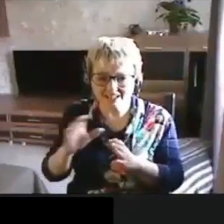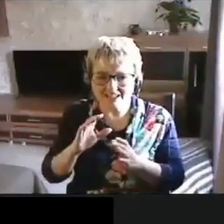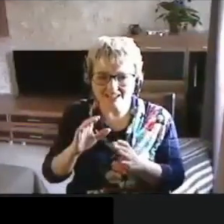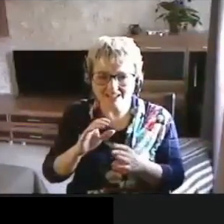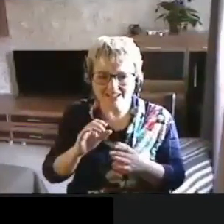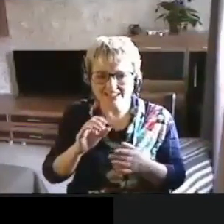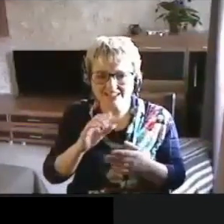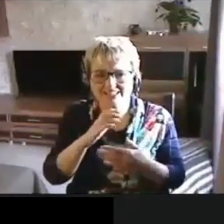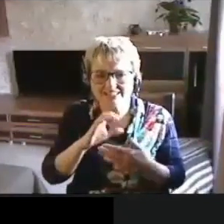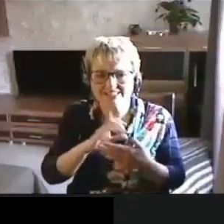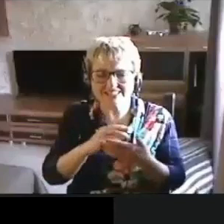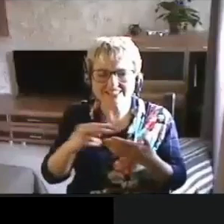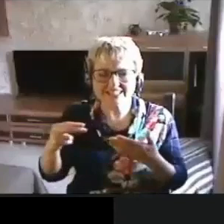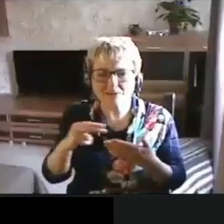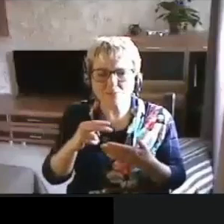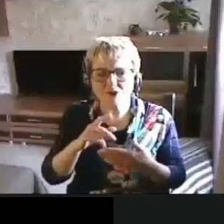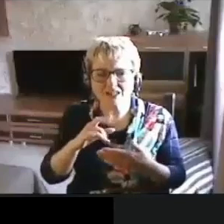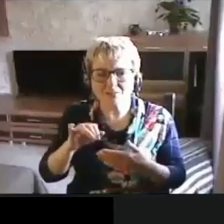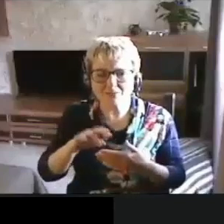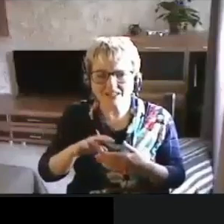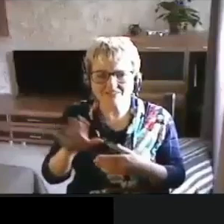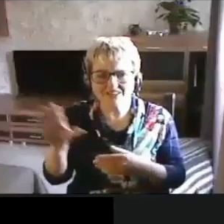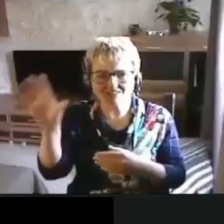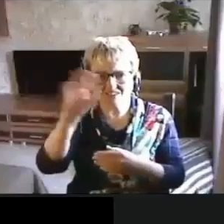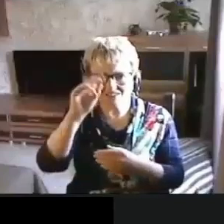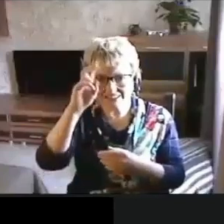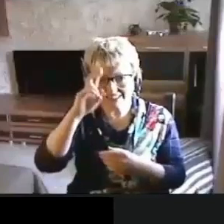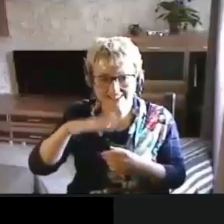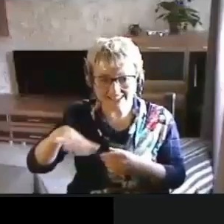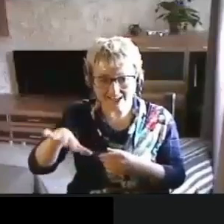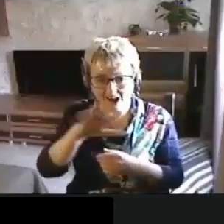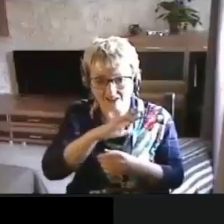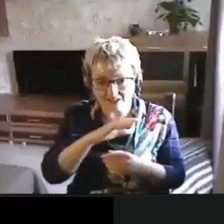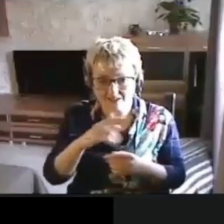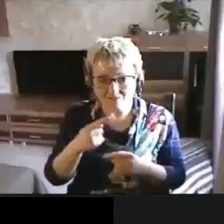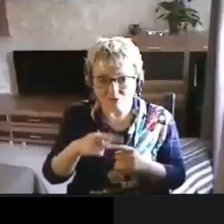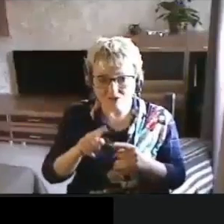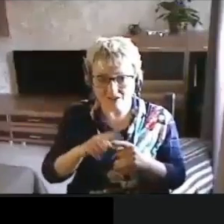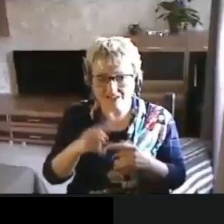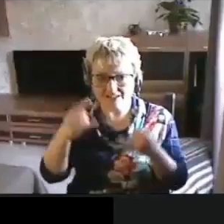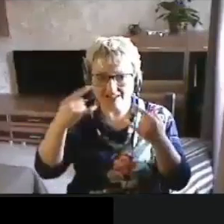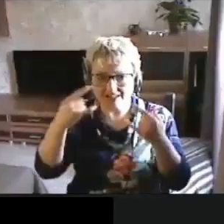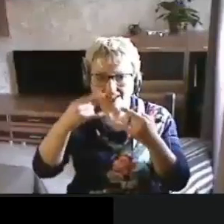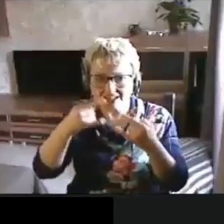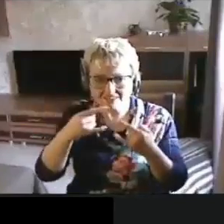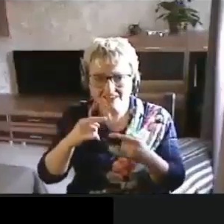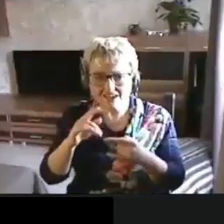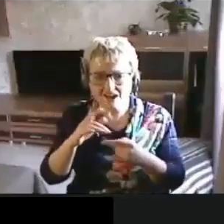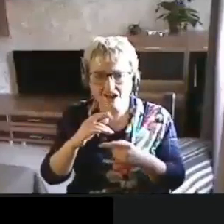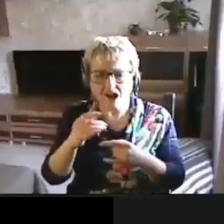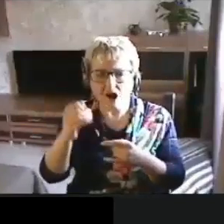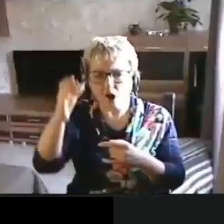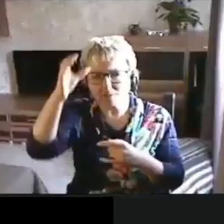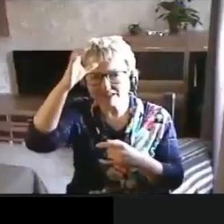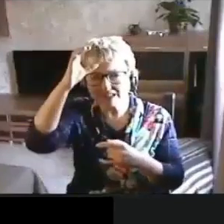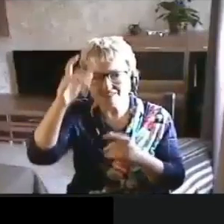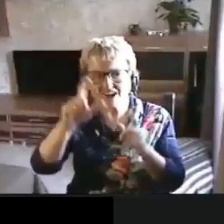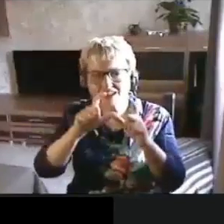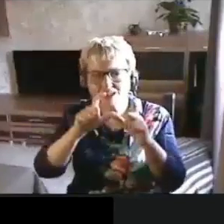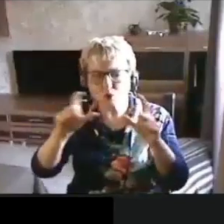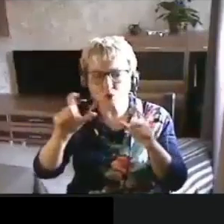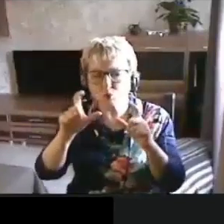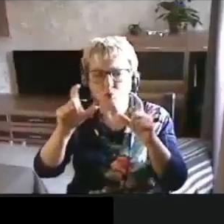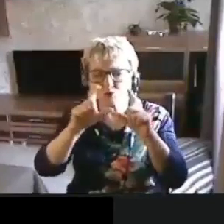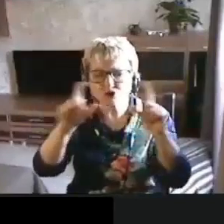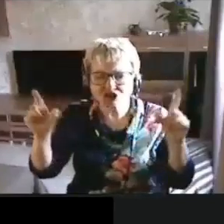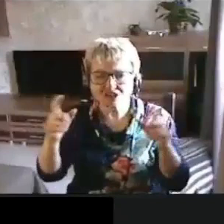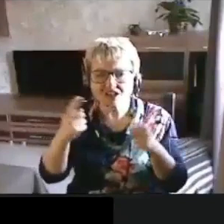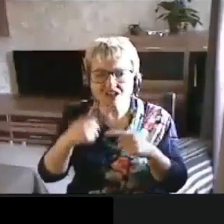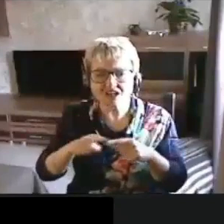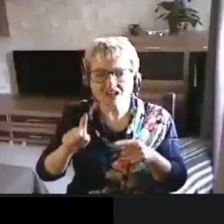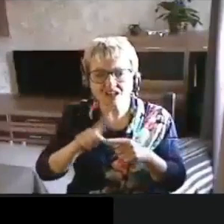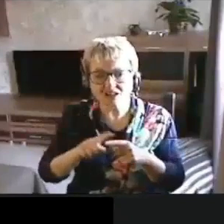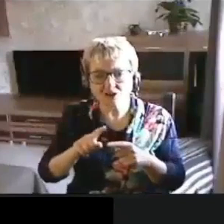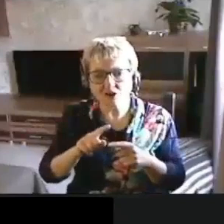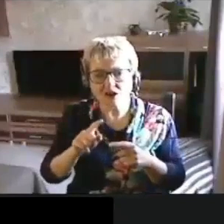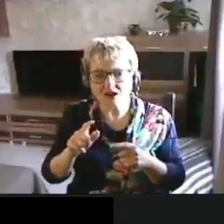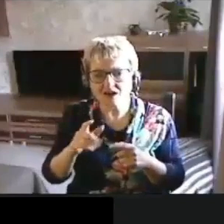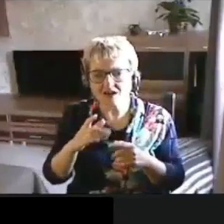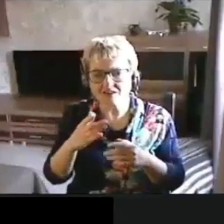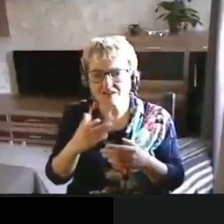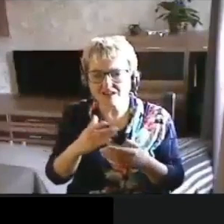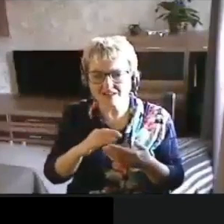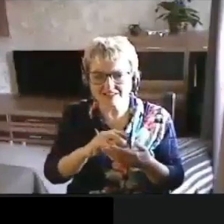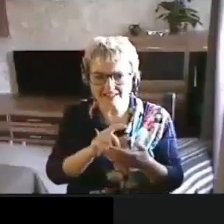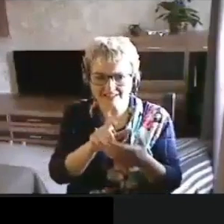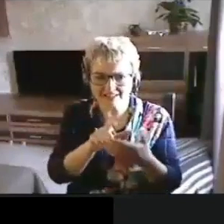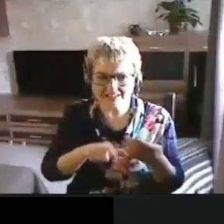стенотайпирования, которая развивается во всех странах, она справлена на телевидении, она в образовательных утрудениях, такая кериатура